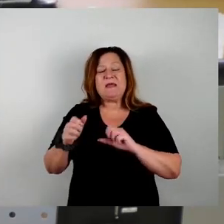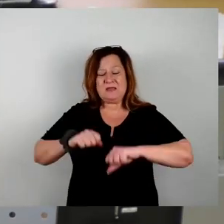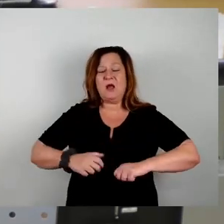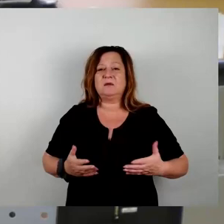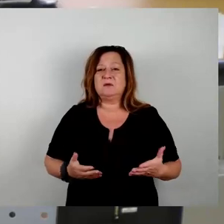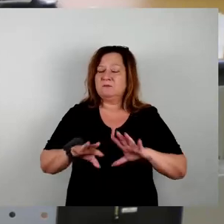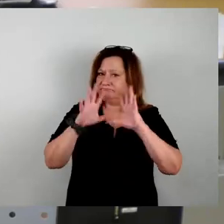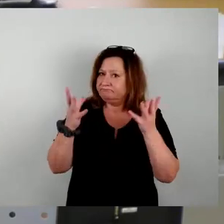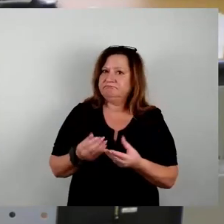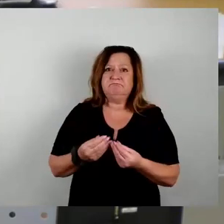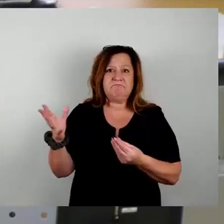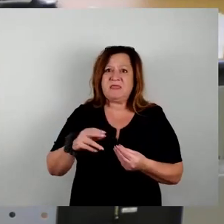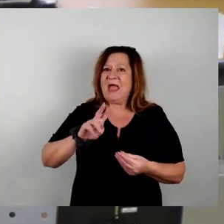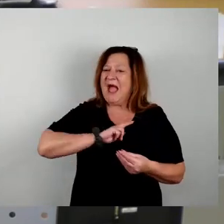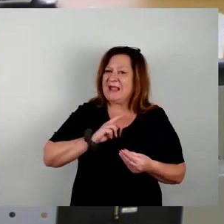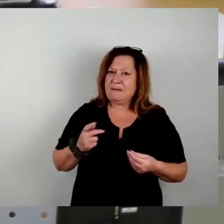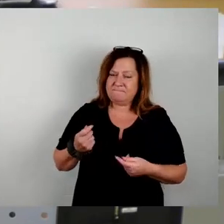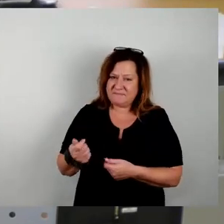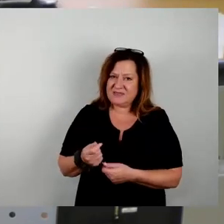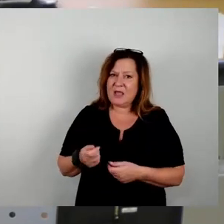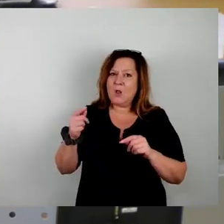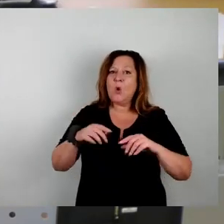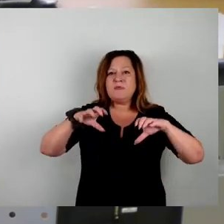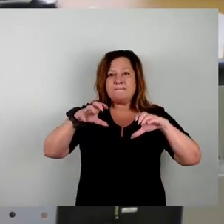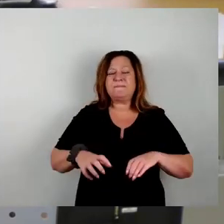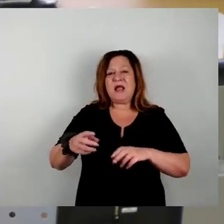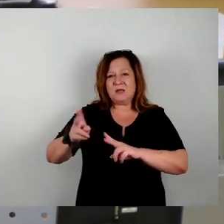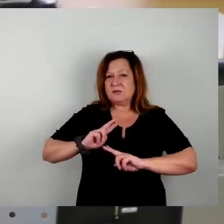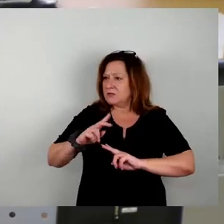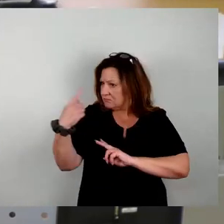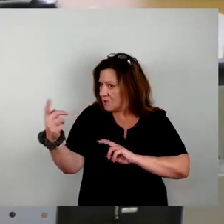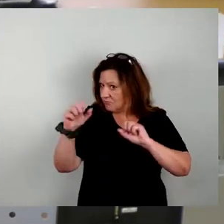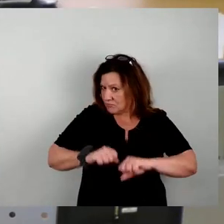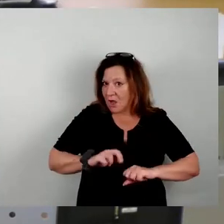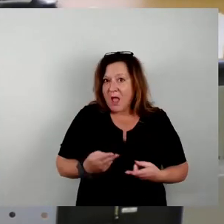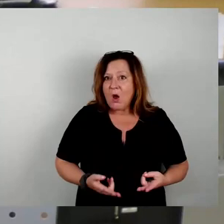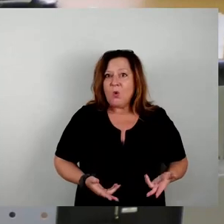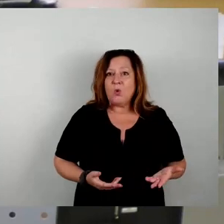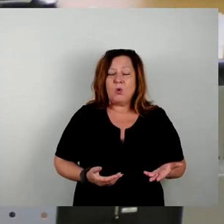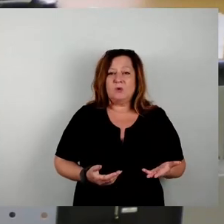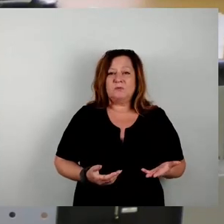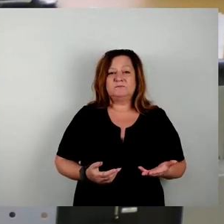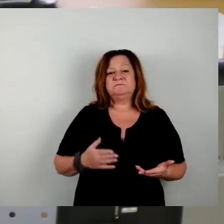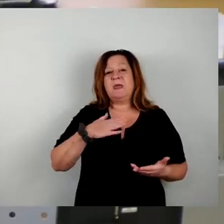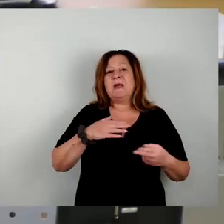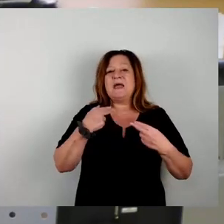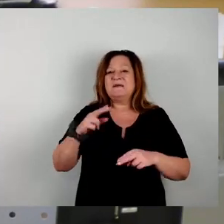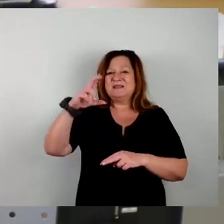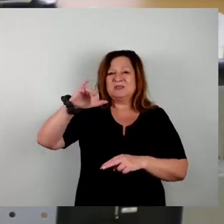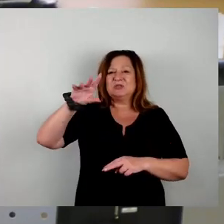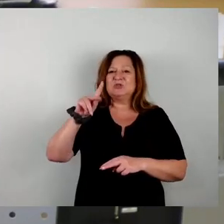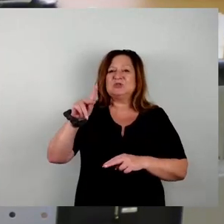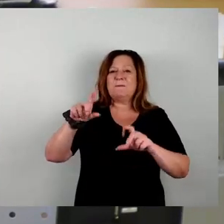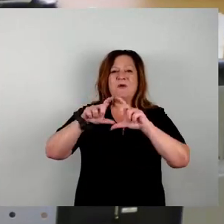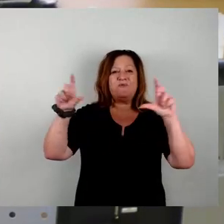mit Eigenmitteln und mit Bankkrediten schafft. Die Antwort lautet, dass die Chipunternehmen nicht bereit